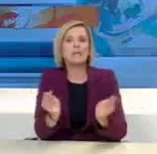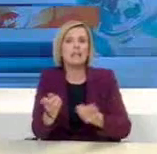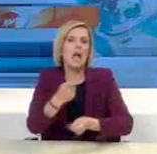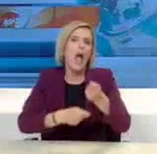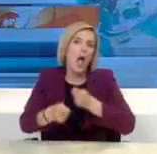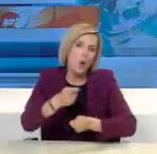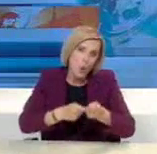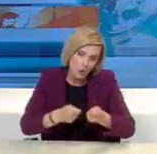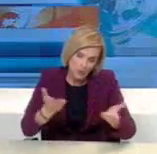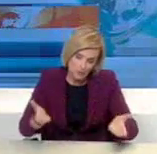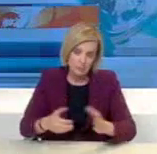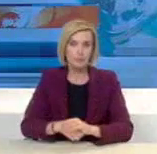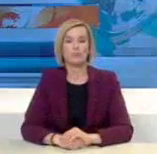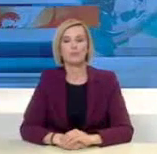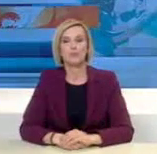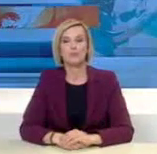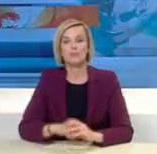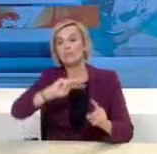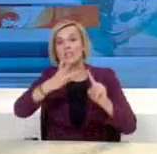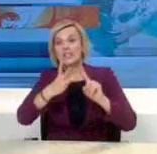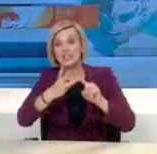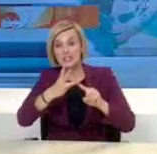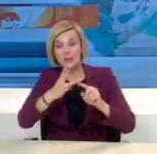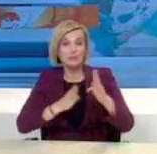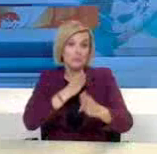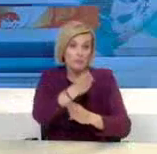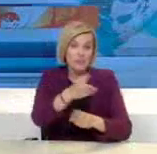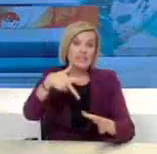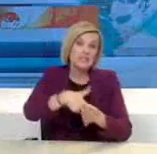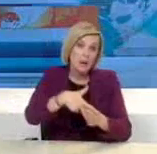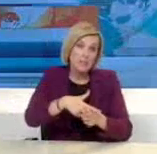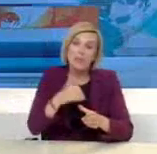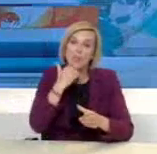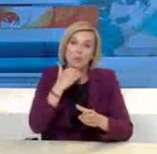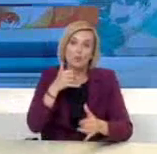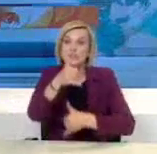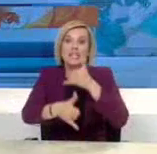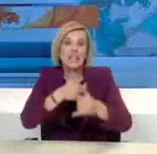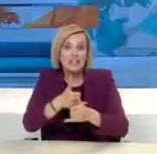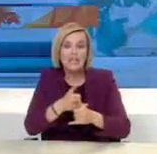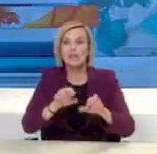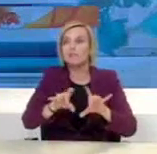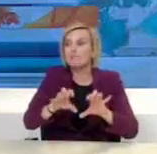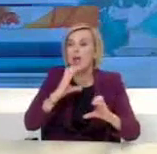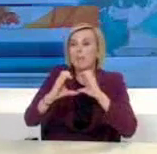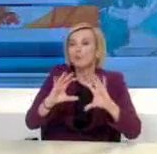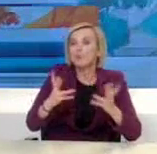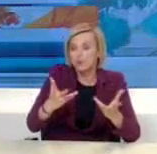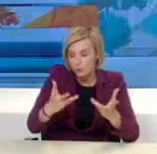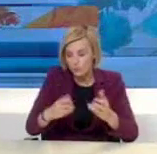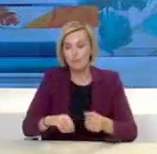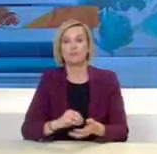όπου δεν είναι δυνατή η αποστολή τους. Τρίτον, μετάβαση στην τράπεζα, στο μέτρο που δεν είναι δυνατή ηλεκτρονική συναλλαγή. Τέταρτον,